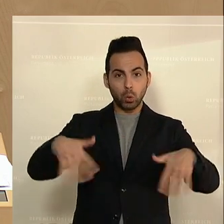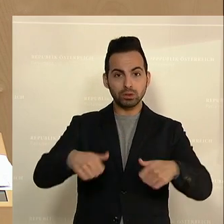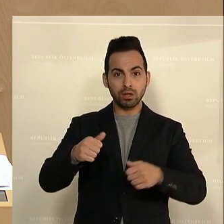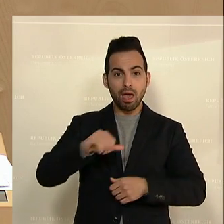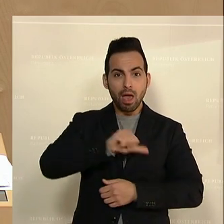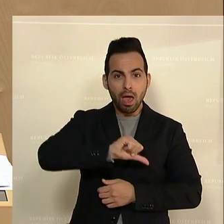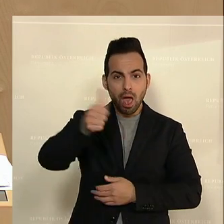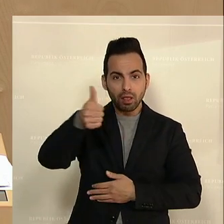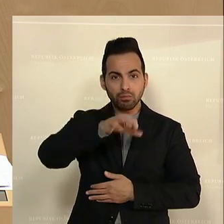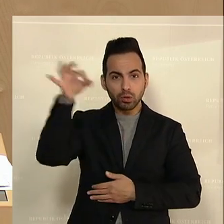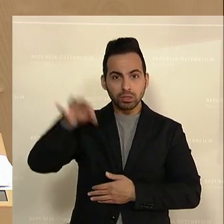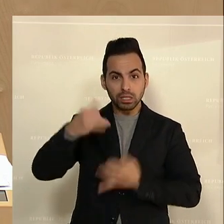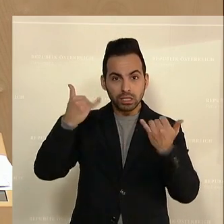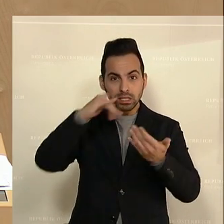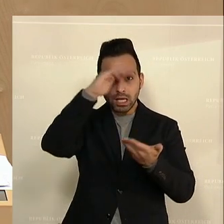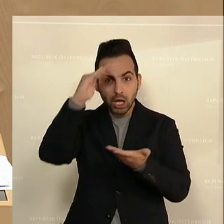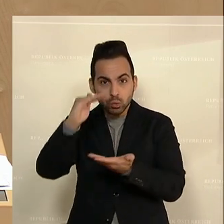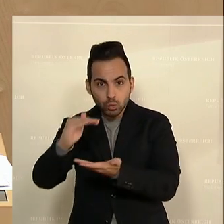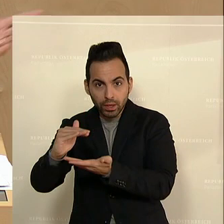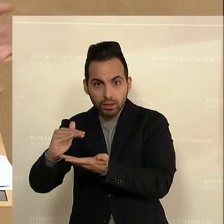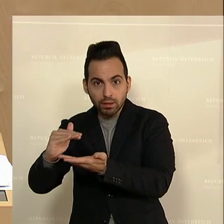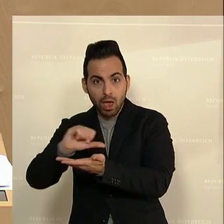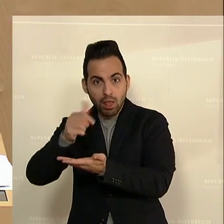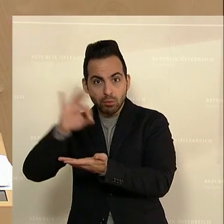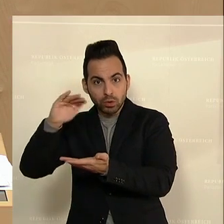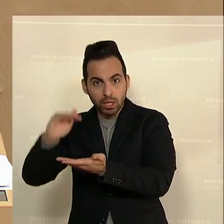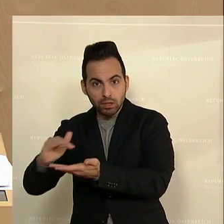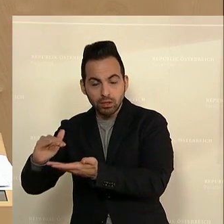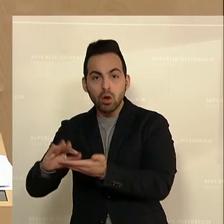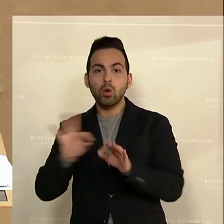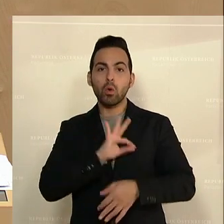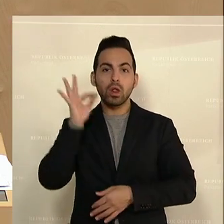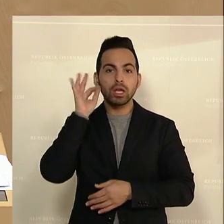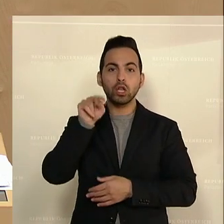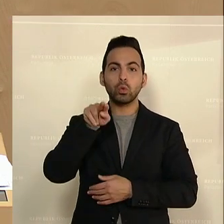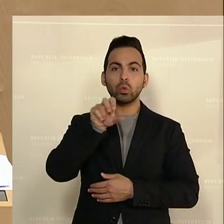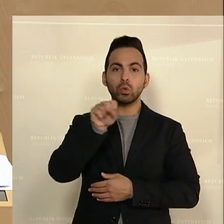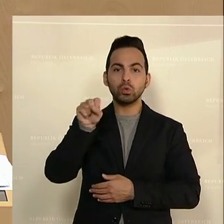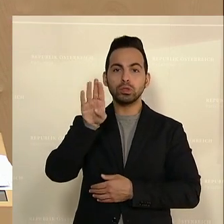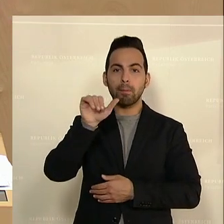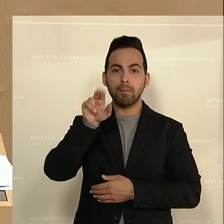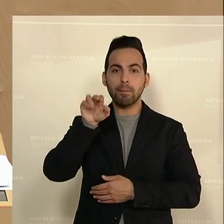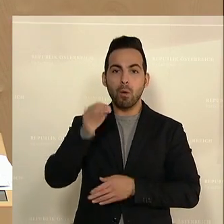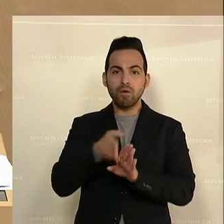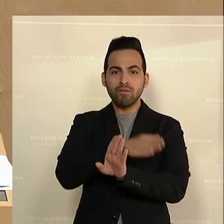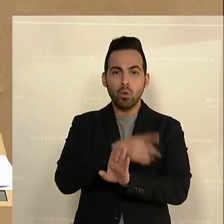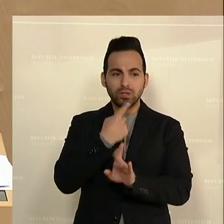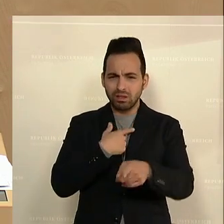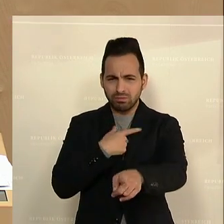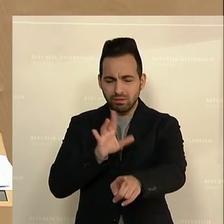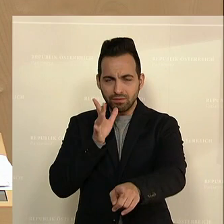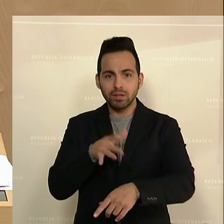um 11 Prozent gesunden. Gesunden um 11 Prozent. Und die Kollegin Nussbauer hat gerade Frauen angesprochen, ich sage es ganz